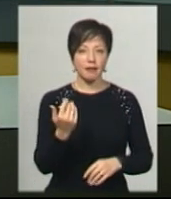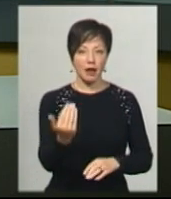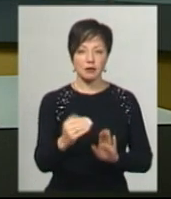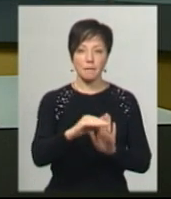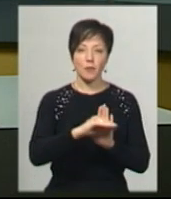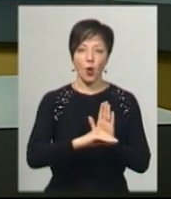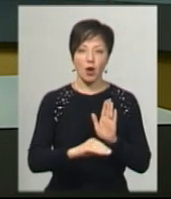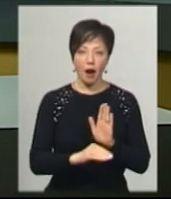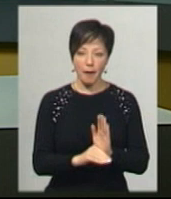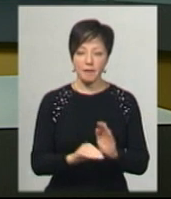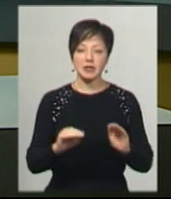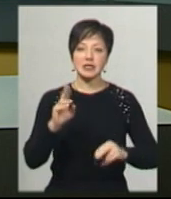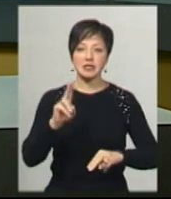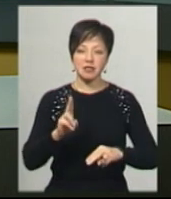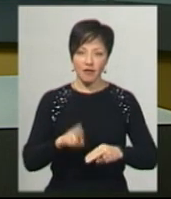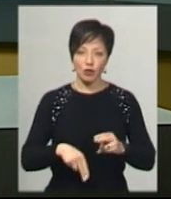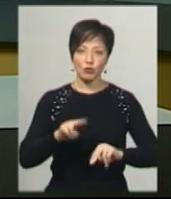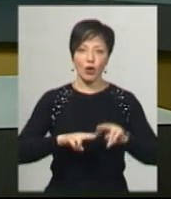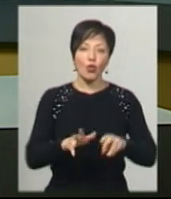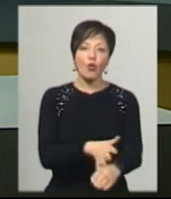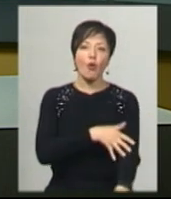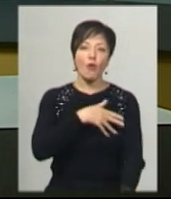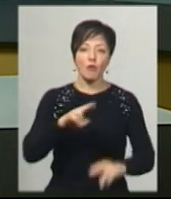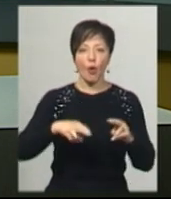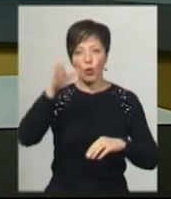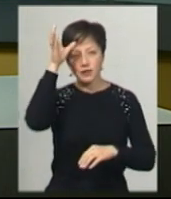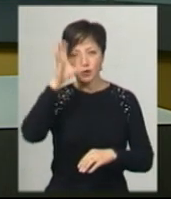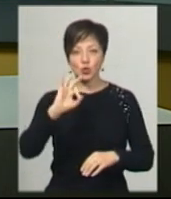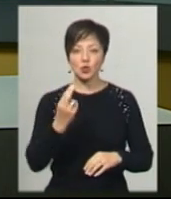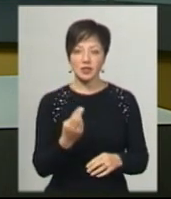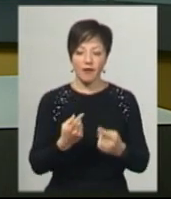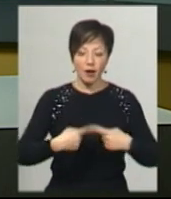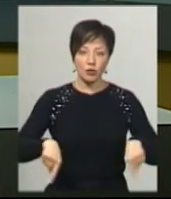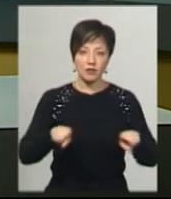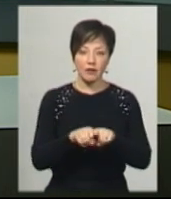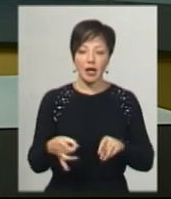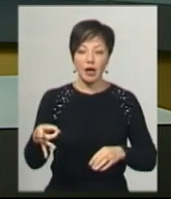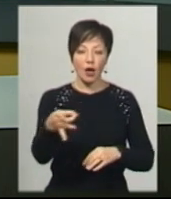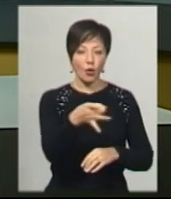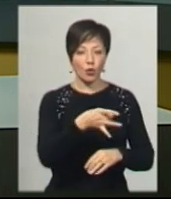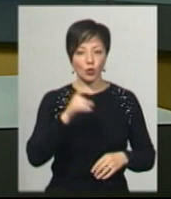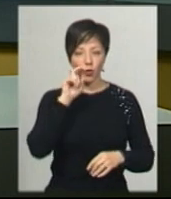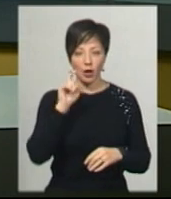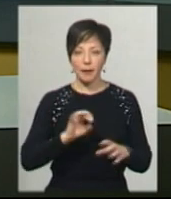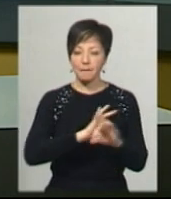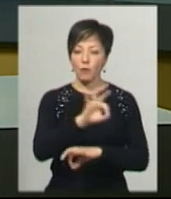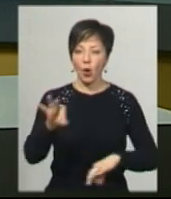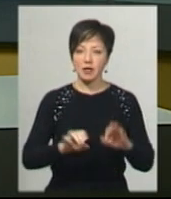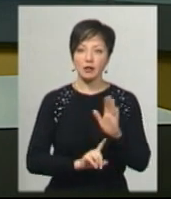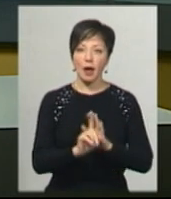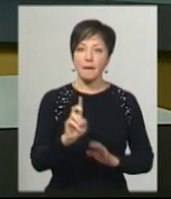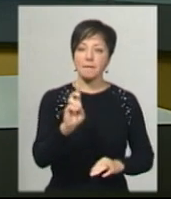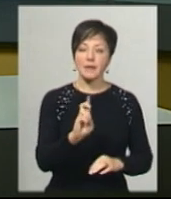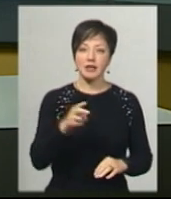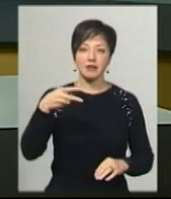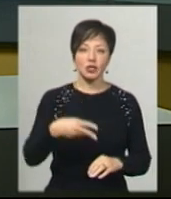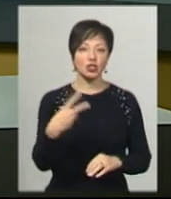в рамках якої завершують спорудження довгобудів, зокрема освітньої та соціальної сфери у регіонах України. Проєкт стартував у березні